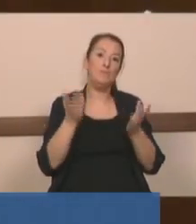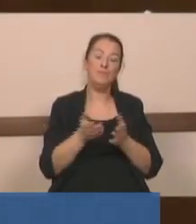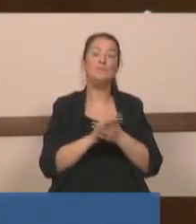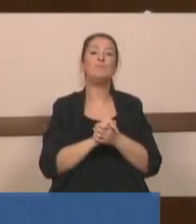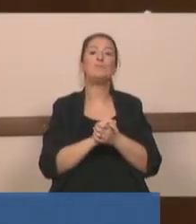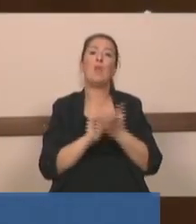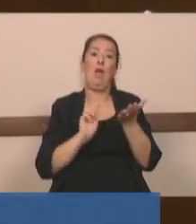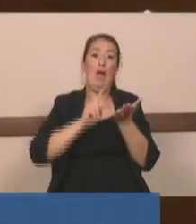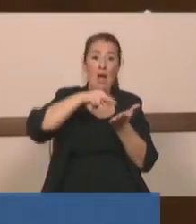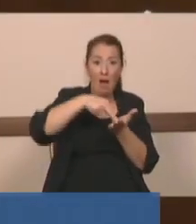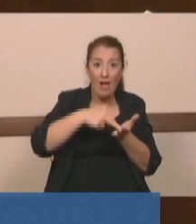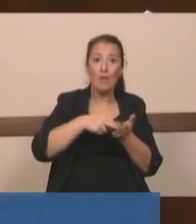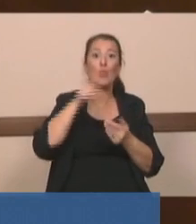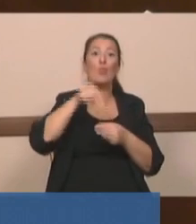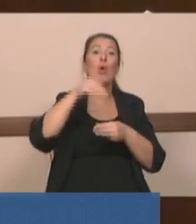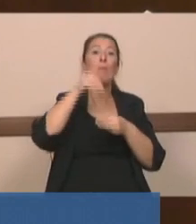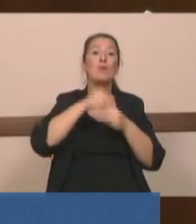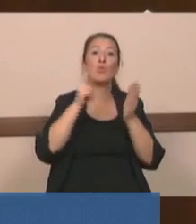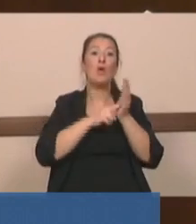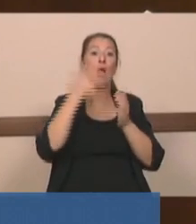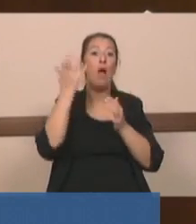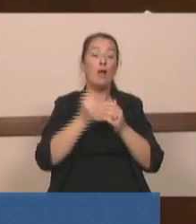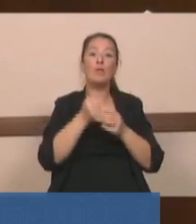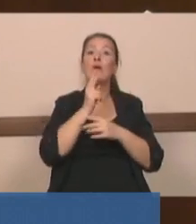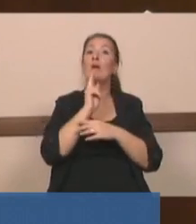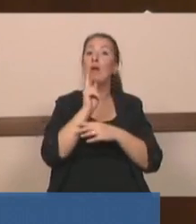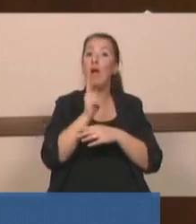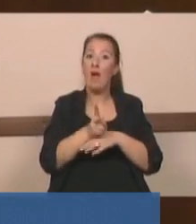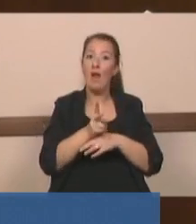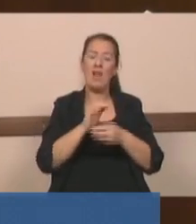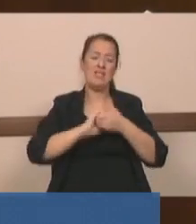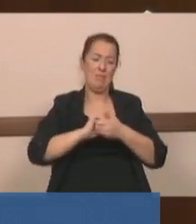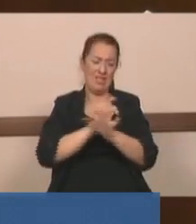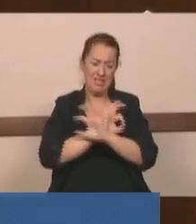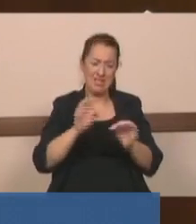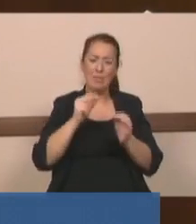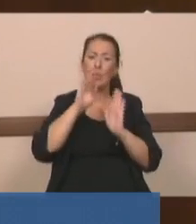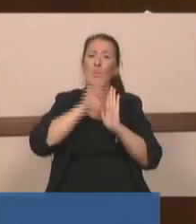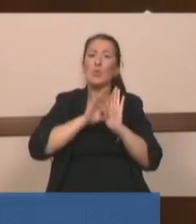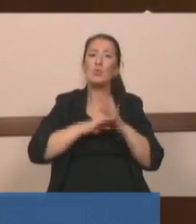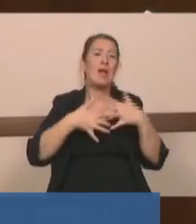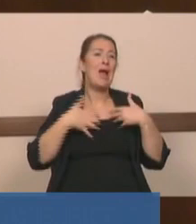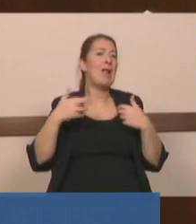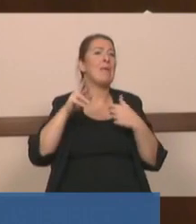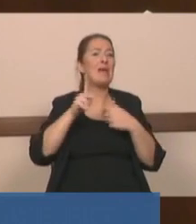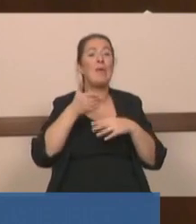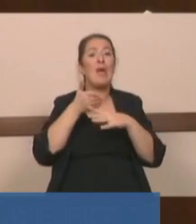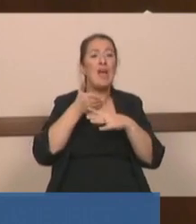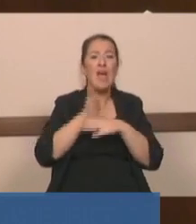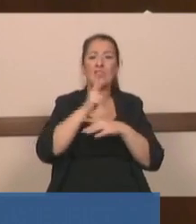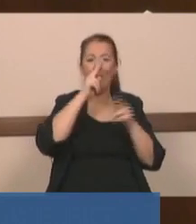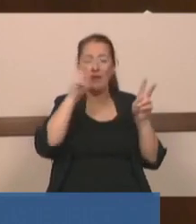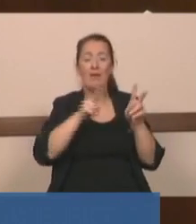bu mecliselerin aldığı karara samimiyetsiz, ucuz kahramanlık gibi gerçekten klişe etmiş